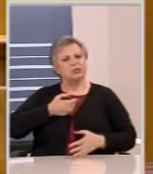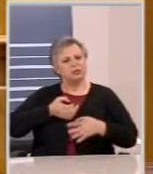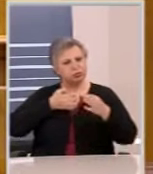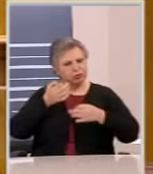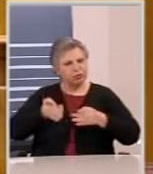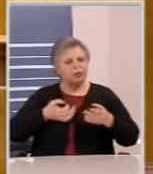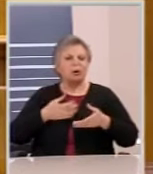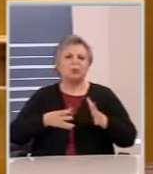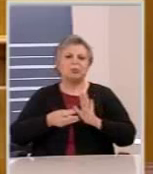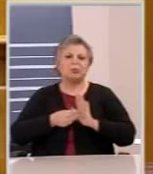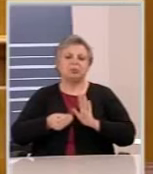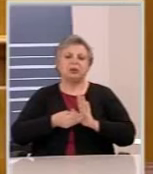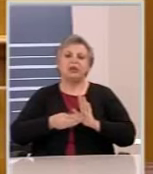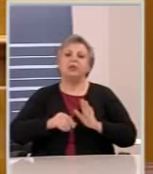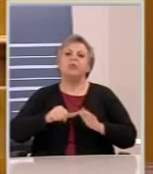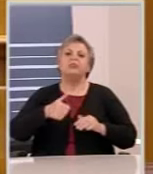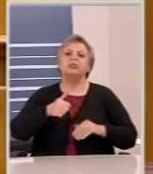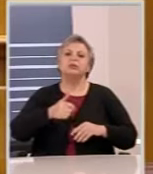Μητσοτάκη.